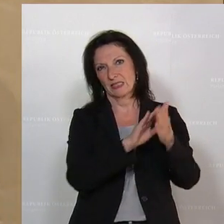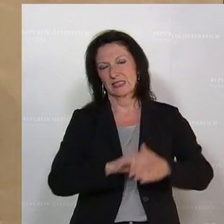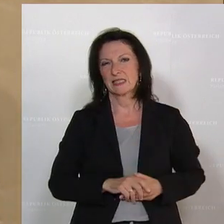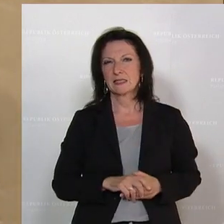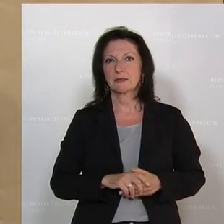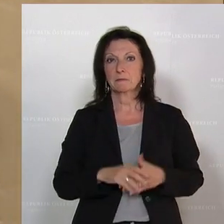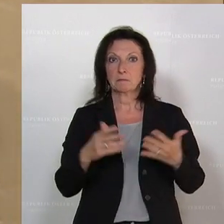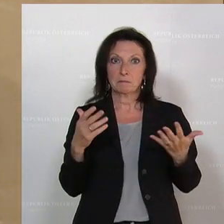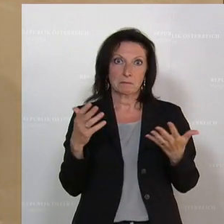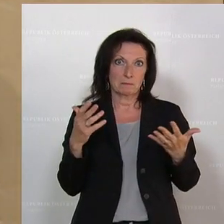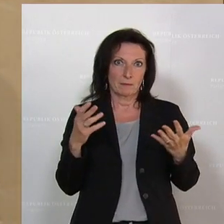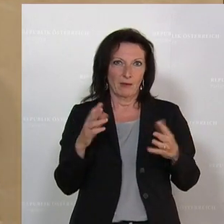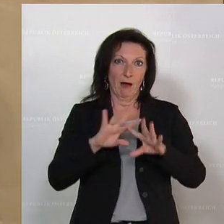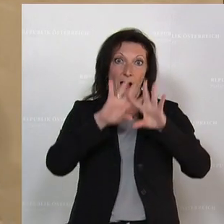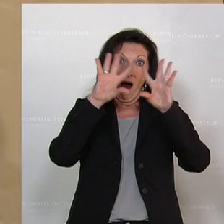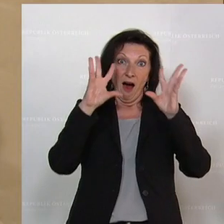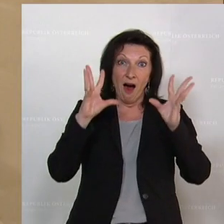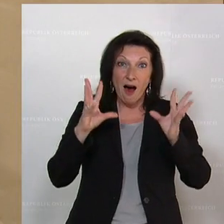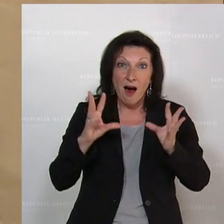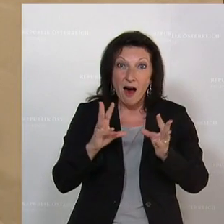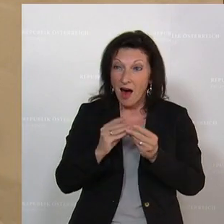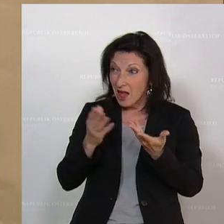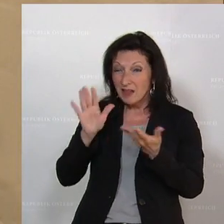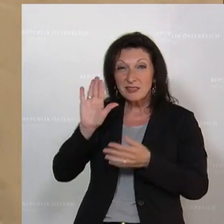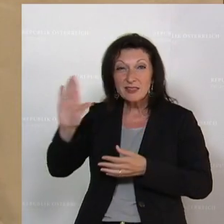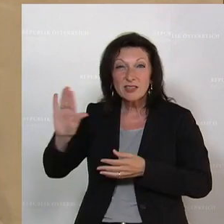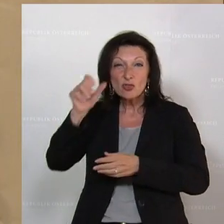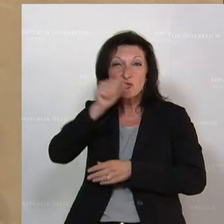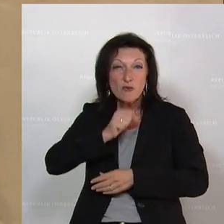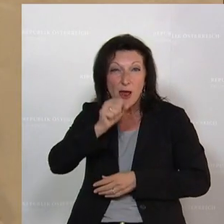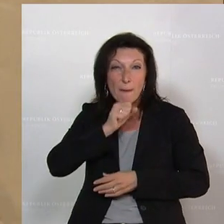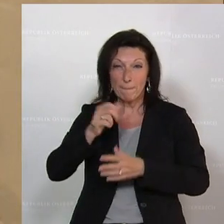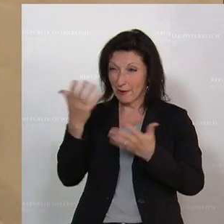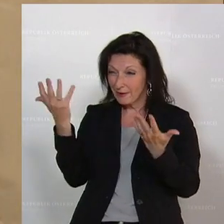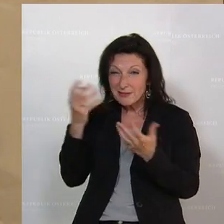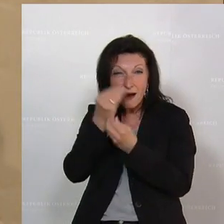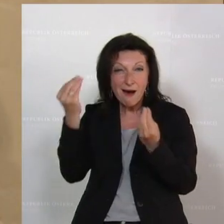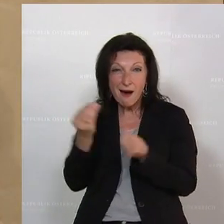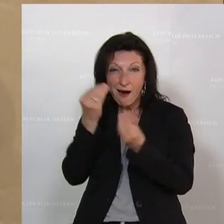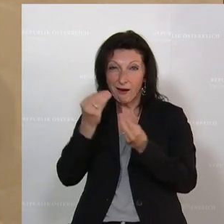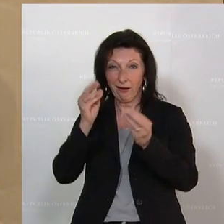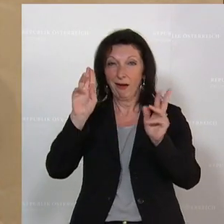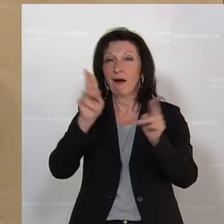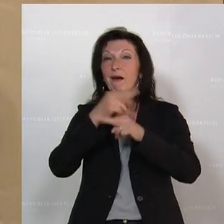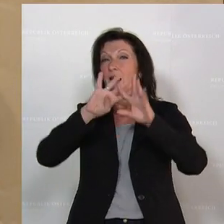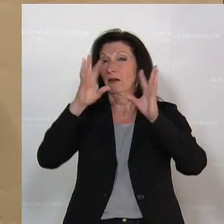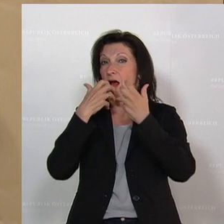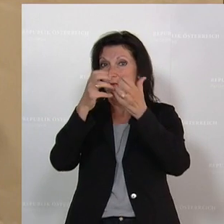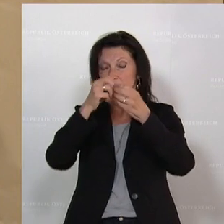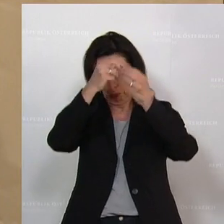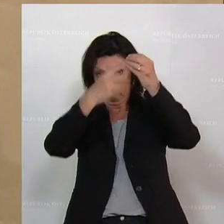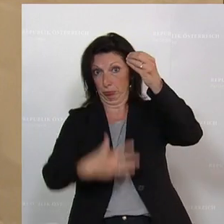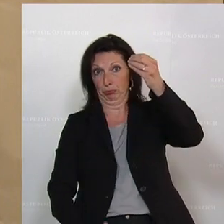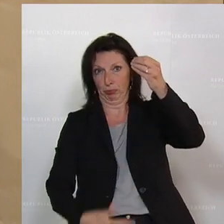Ich kann jetzt gar nicht die ganze lange Liste von Ihrem schlampigen Umgang mit der Wahrheit hier referieren, aber lassen Sie mich noch zwei Beispiele bringen.